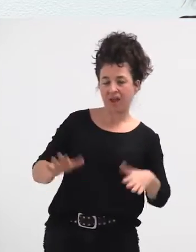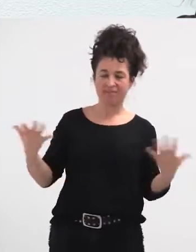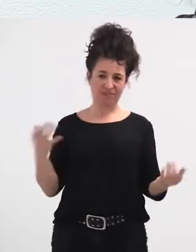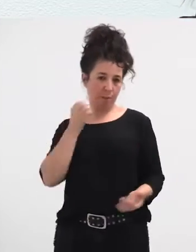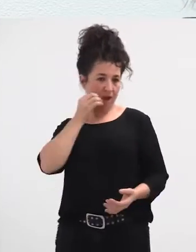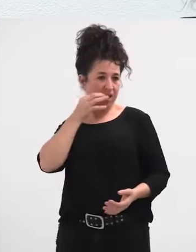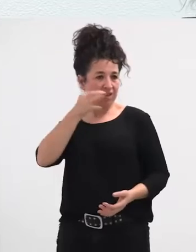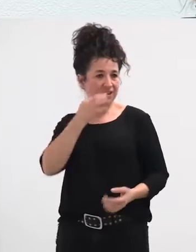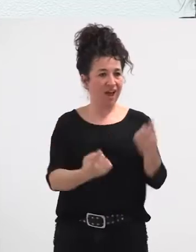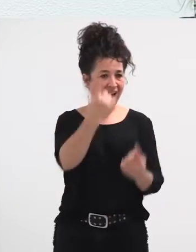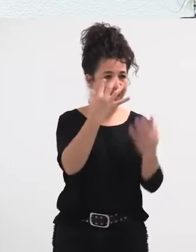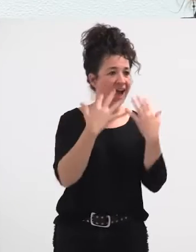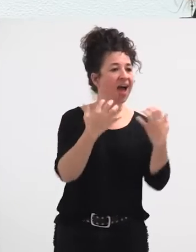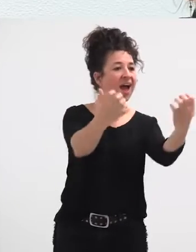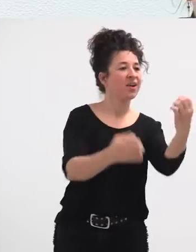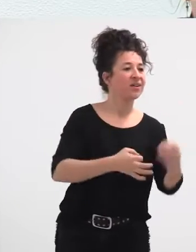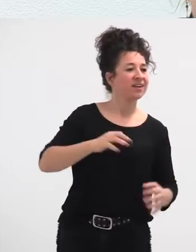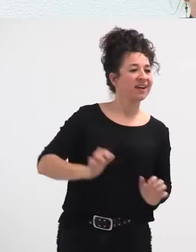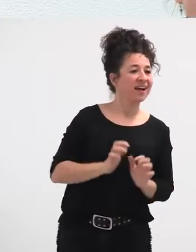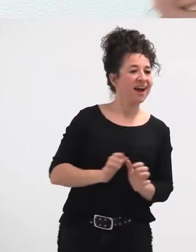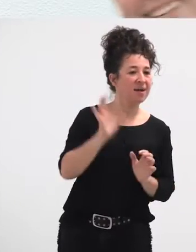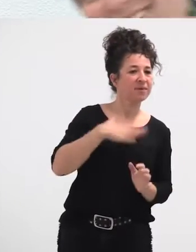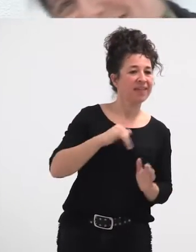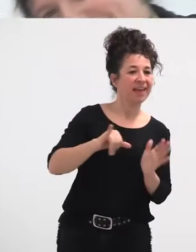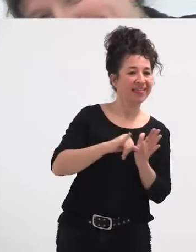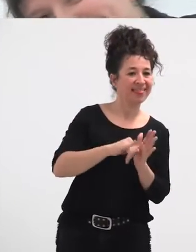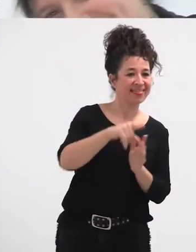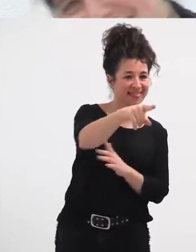hemen bate bat farrezari da, usteret bertakoa izango dela, edo oso gertukua.